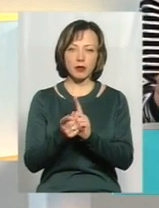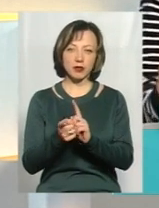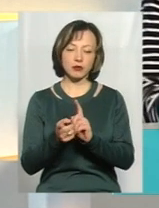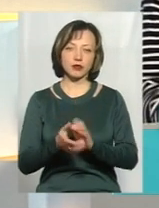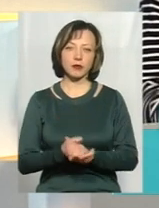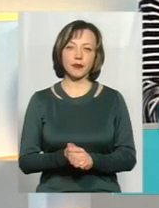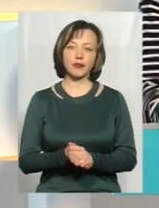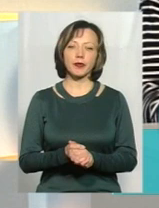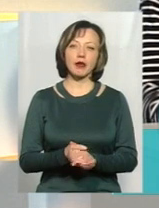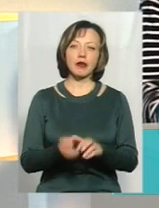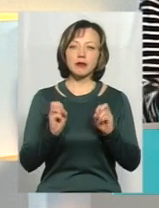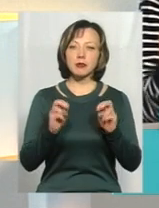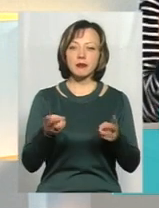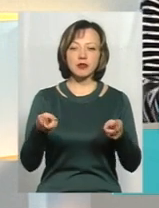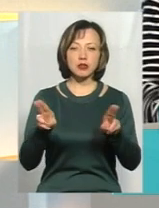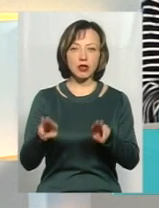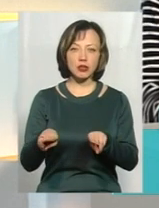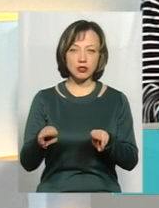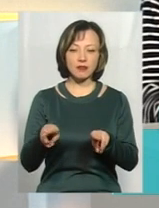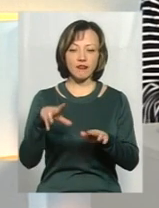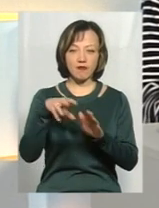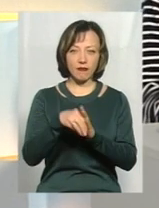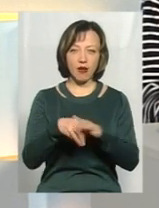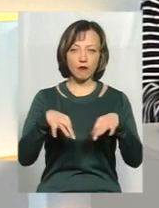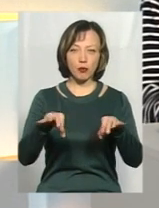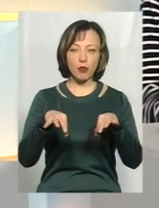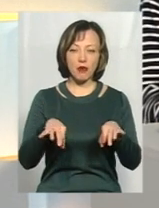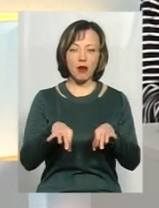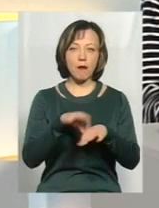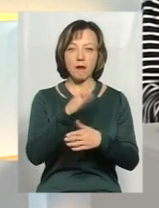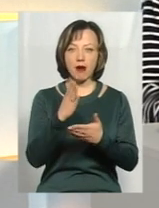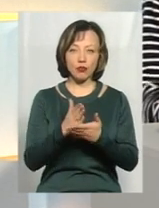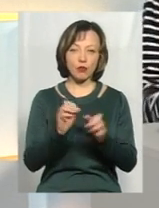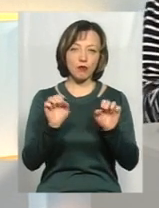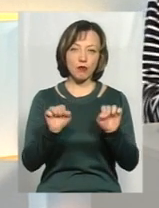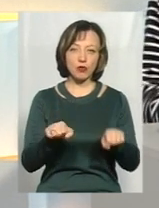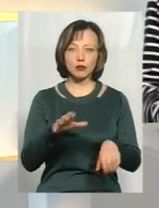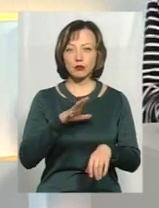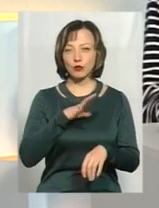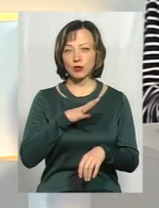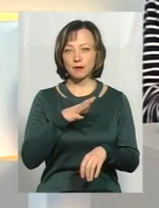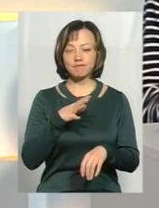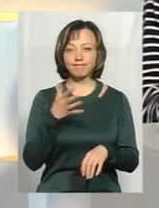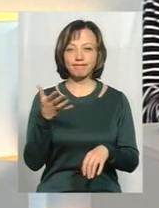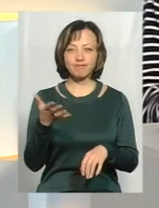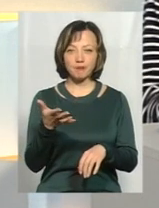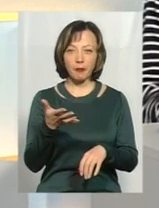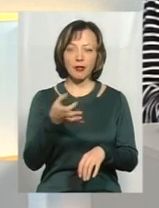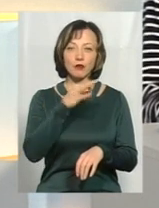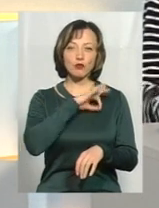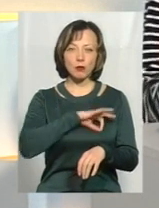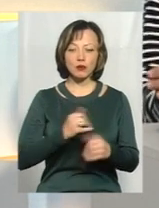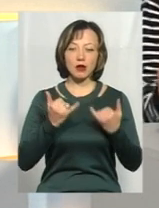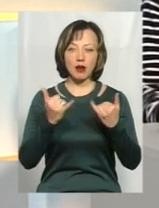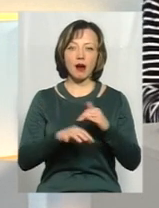Небезпечно залишене в салоні автомобіля майно може стати такою здобичу для крадіїв. лише